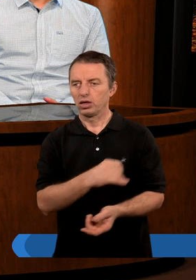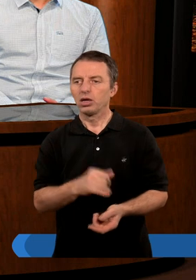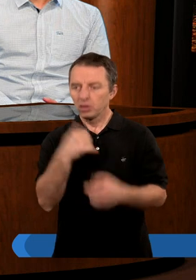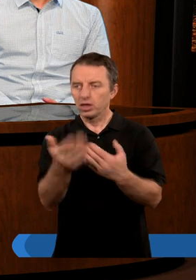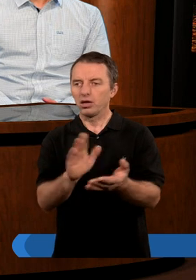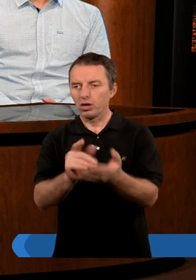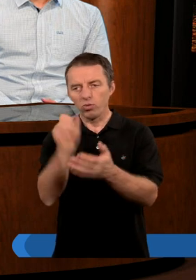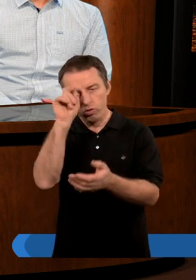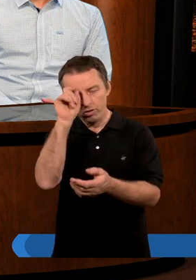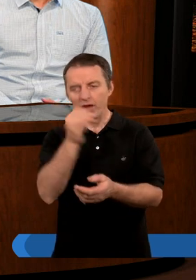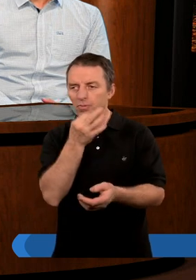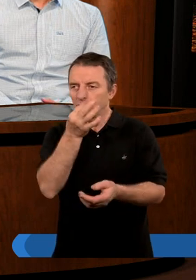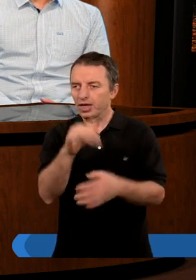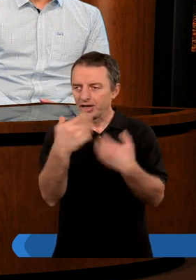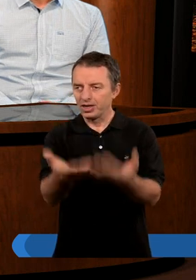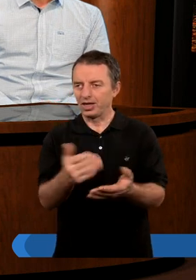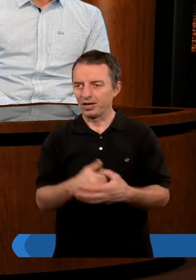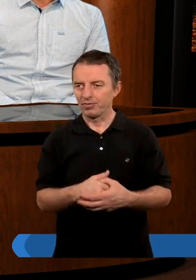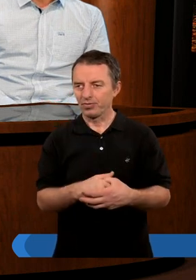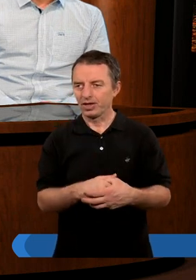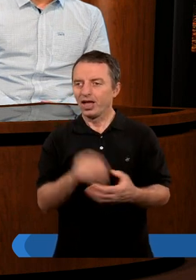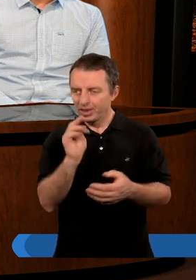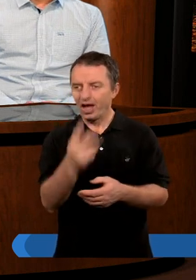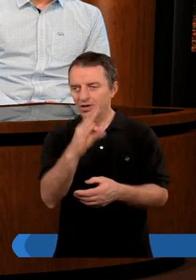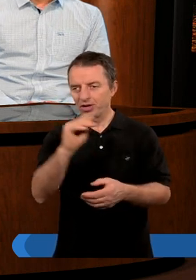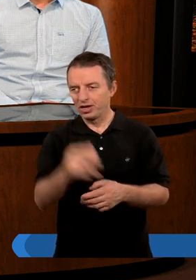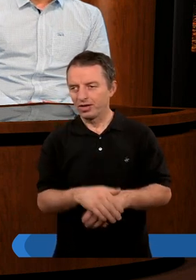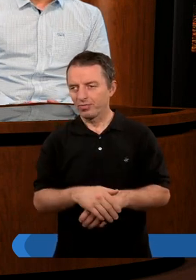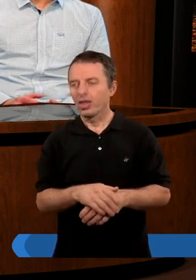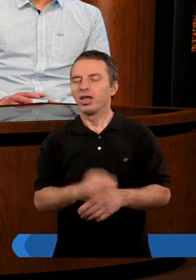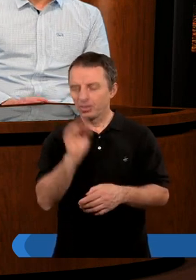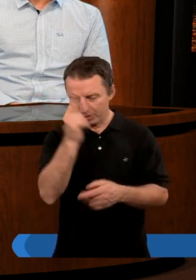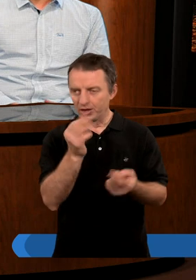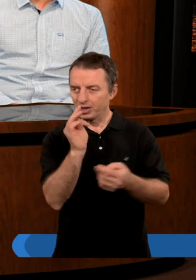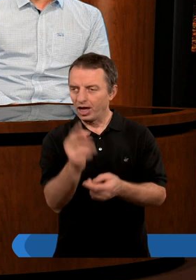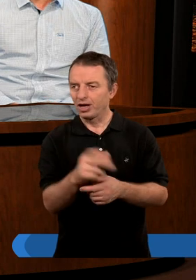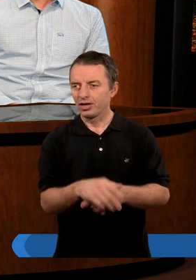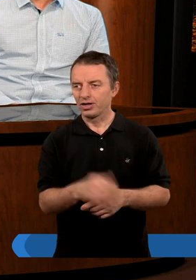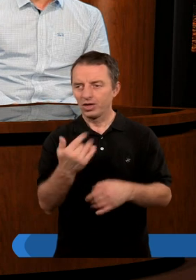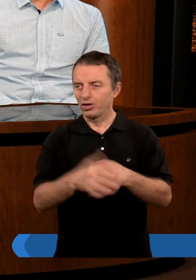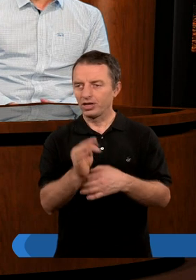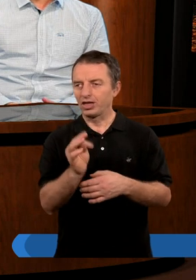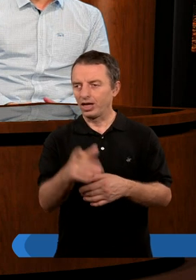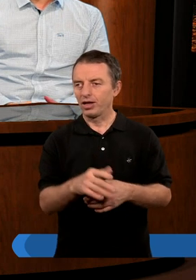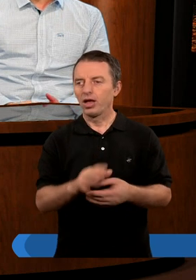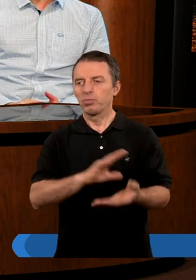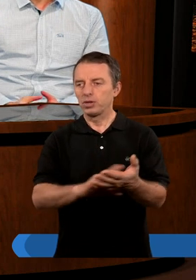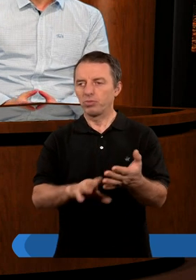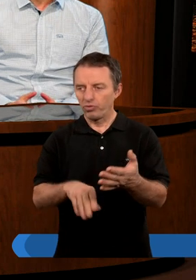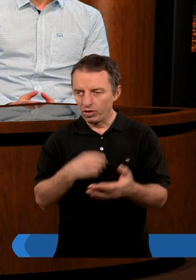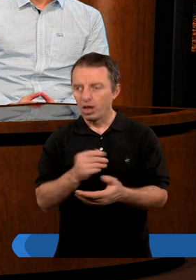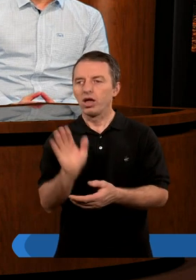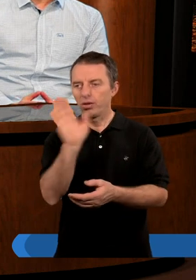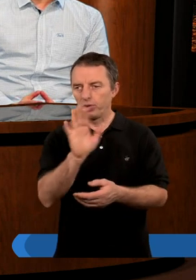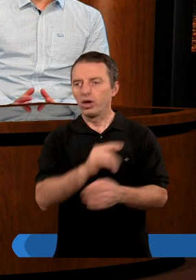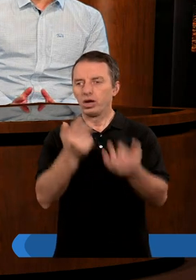Opokiwajcie głową, bo chcę następne pytanie zadać. Tak czy nie? Ja myślę, że tak może nie do końca tak. Biblia